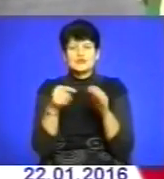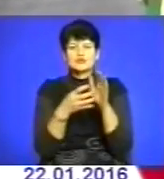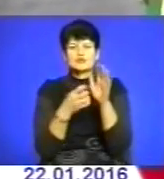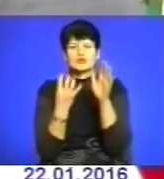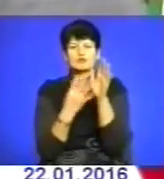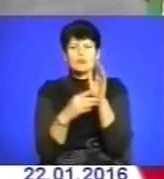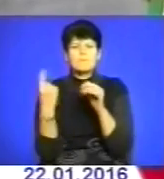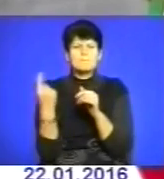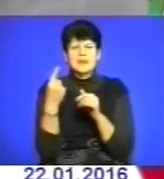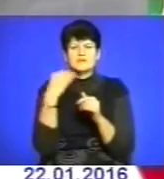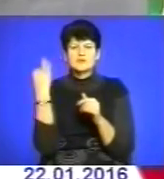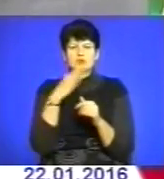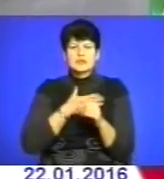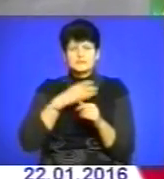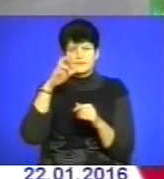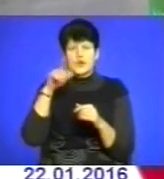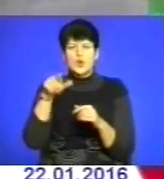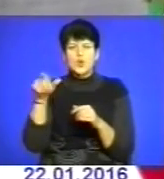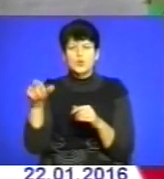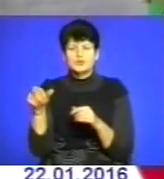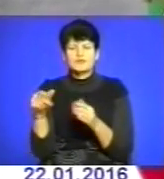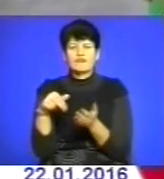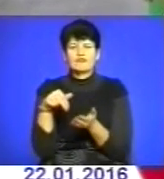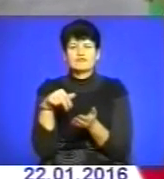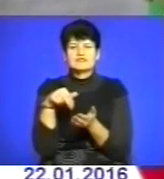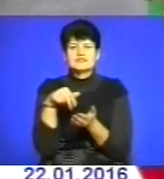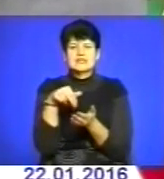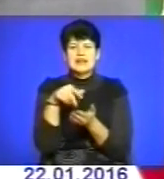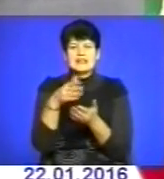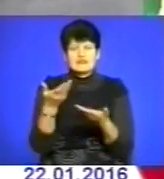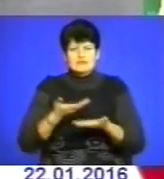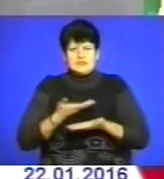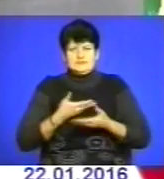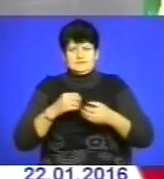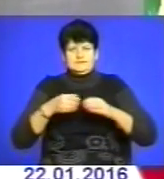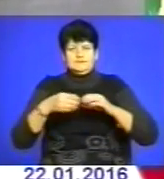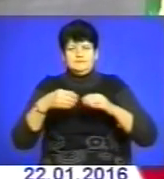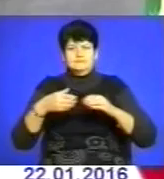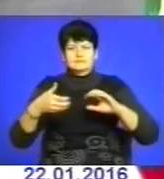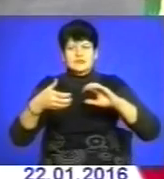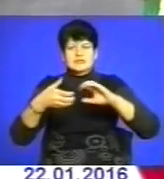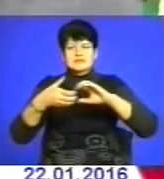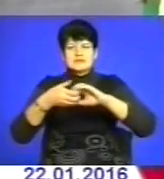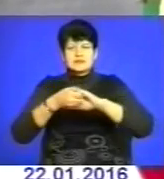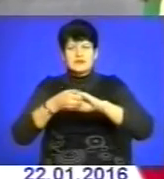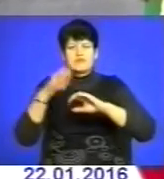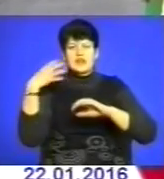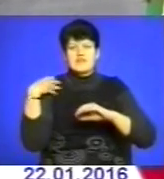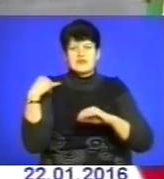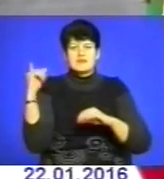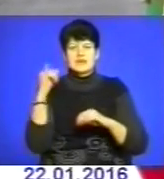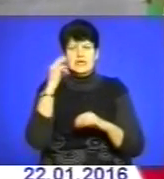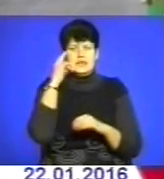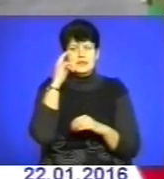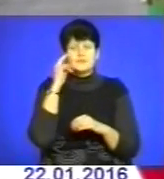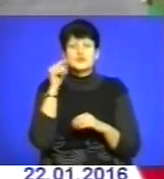першій історії нашої країни, люди стали в живий ланцюг, який з'єднав Львів та Київ. Сьогодні